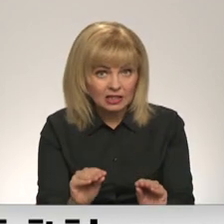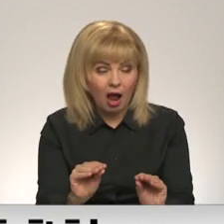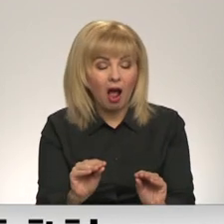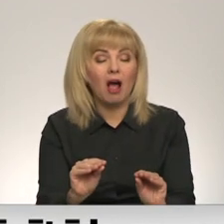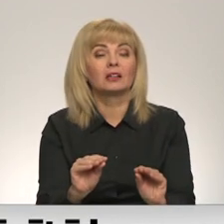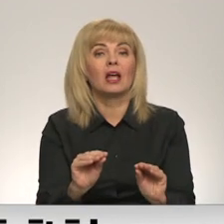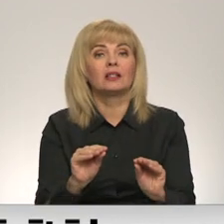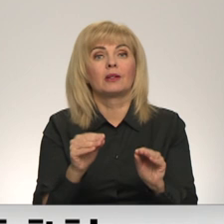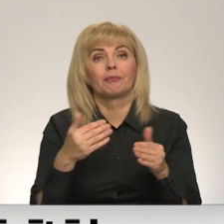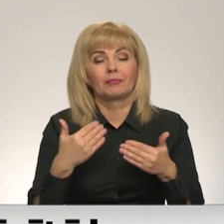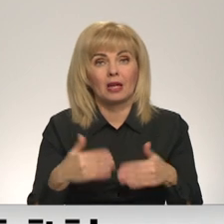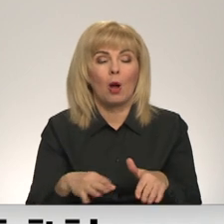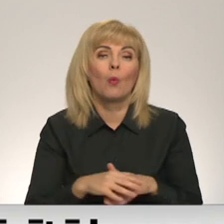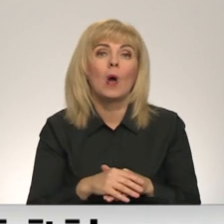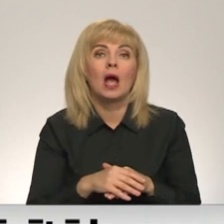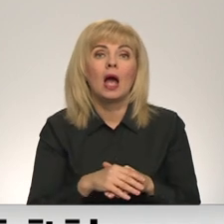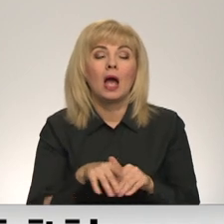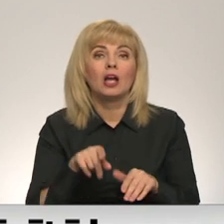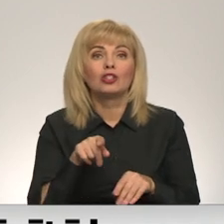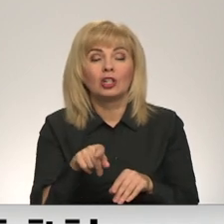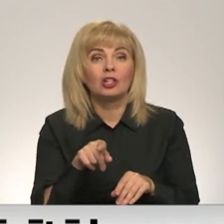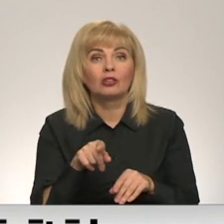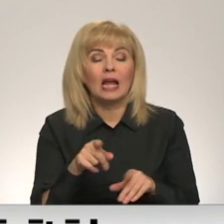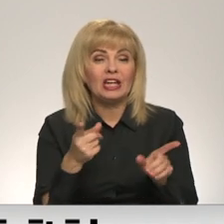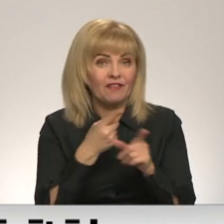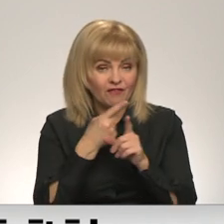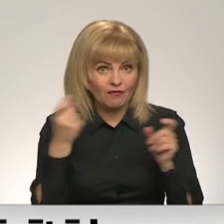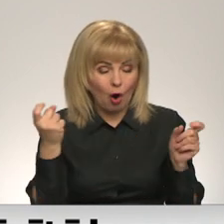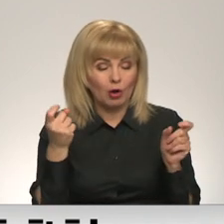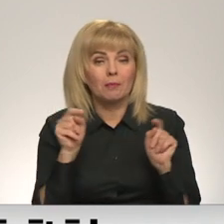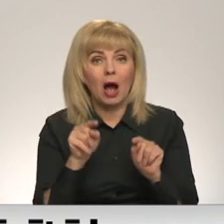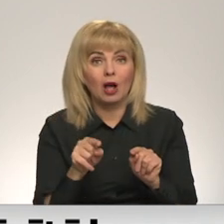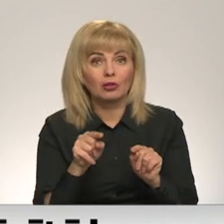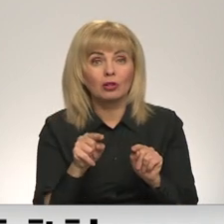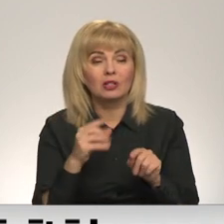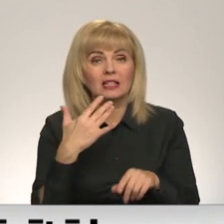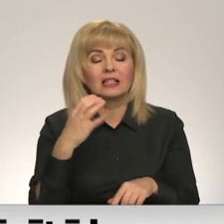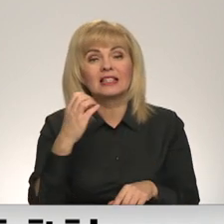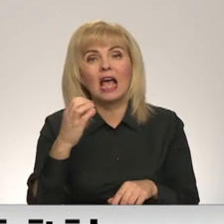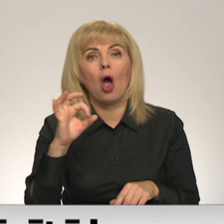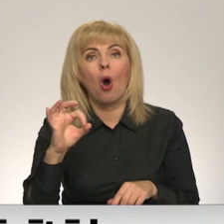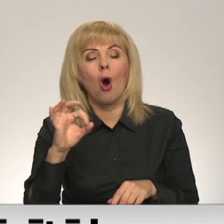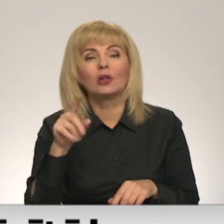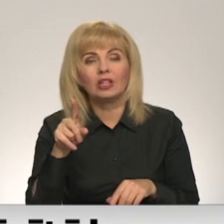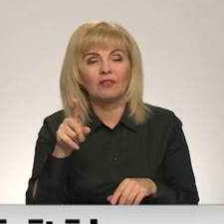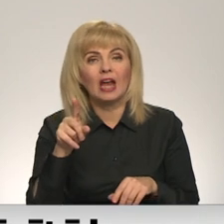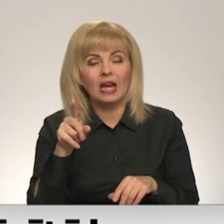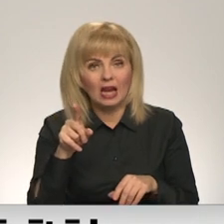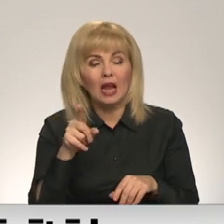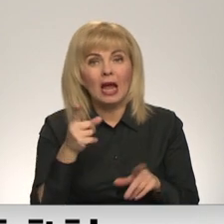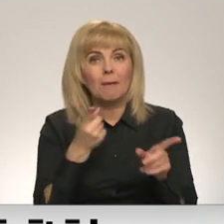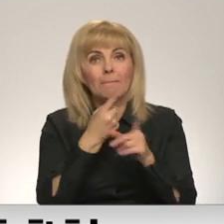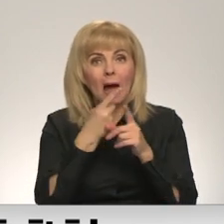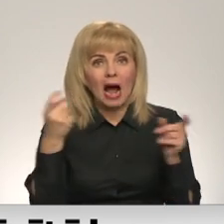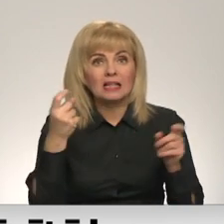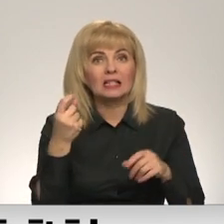jau severīgi šī informācija, ko CO2 sensori, kā pārājide, jau būs redzama.